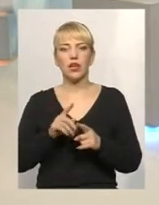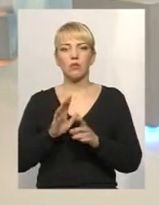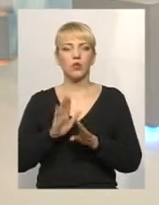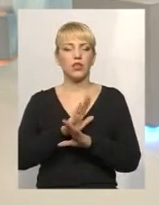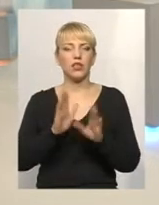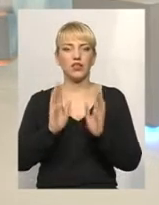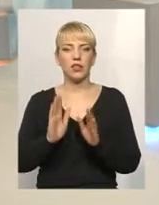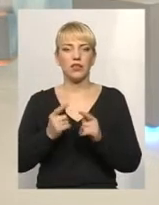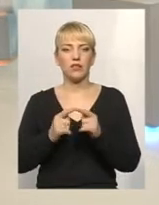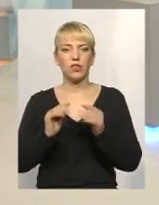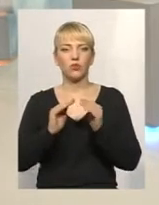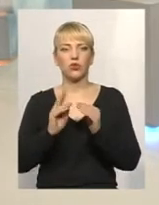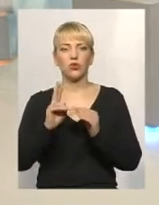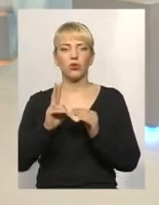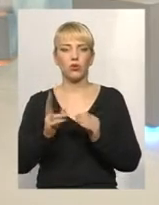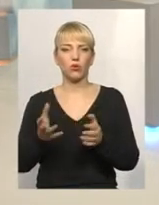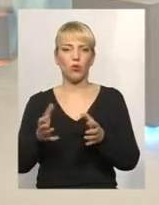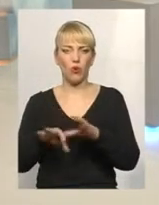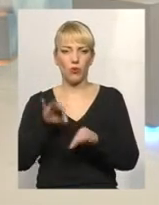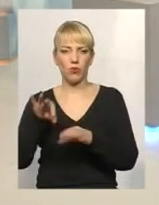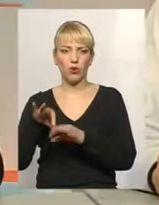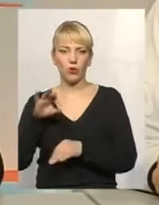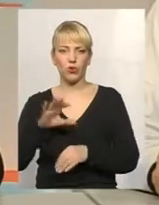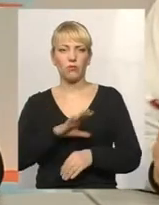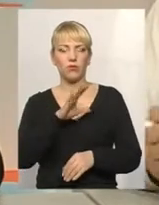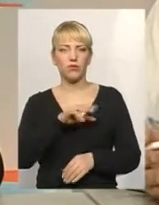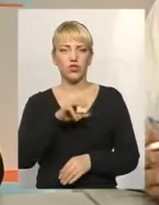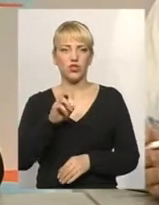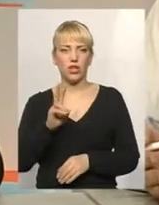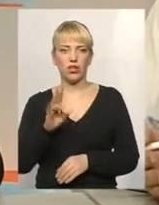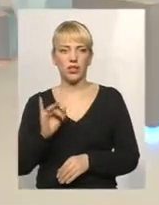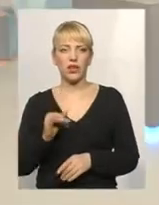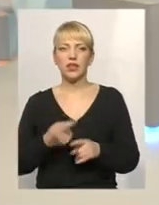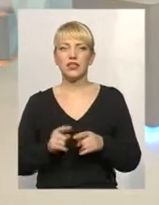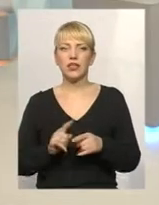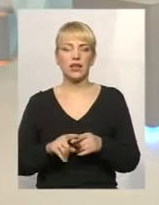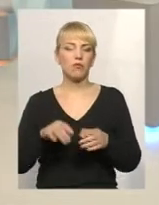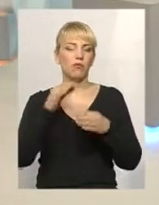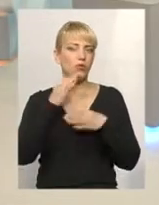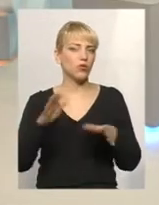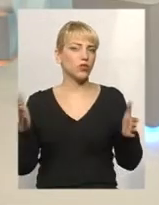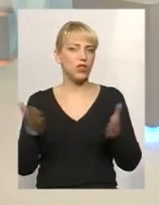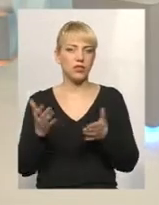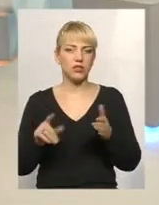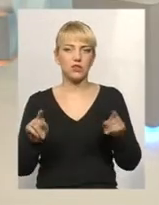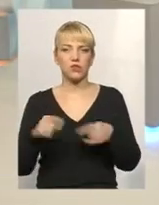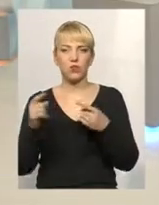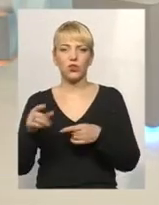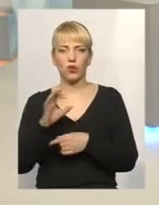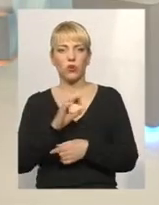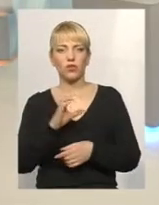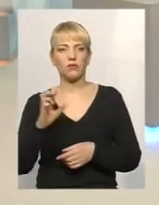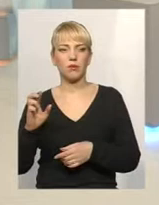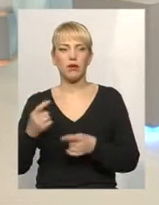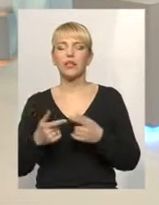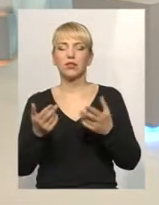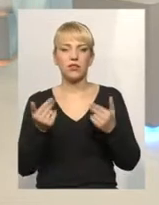оберуть управителями бувші жеки, так? Це ж і в будинках, в створено ОСБВ. Так, ми